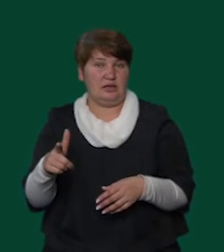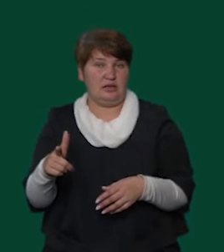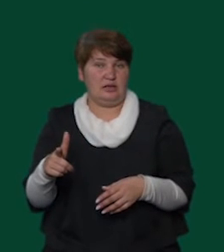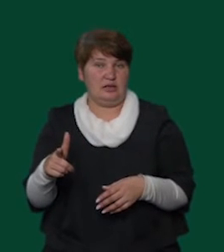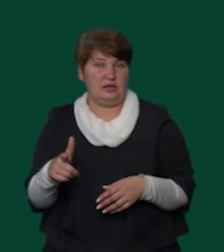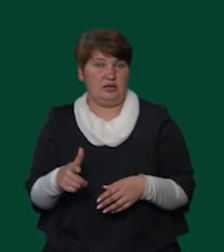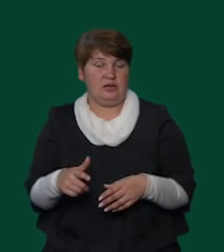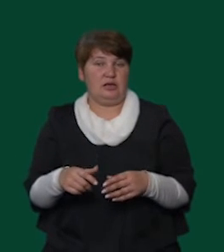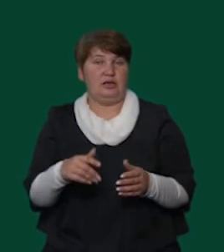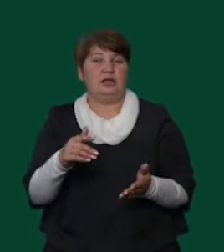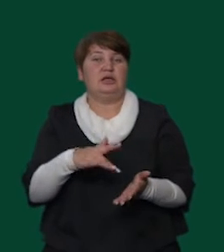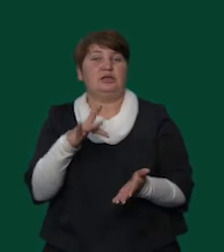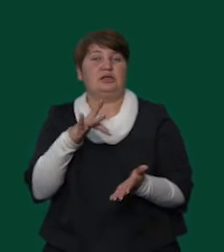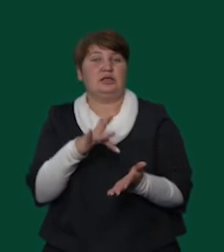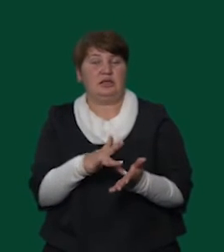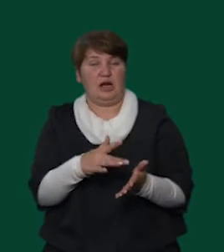центральних теплових пунктів,